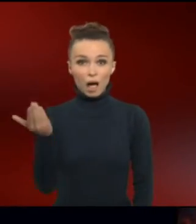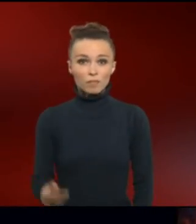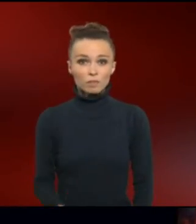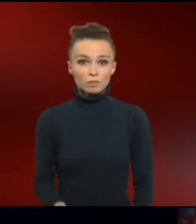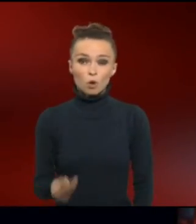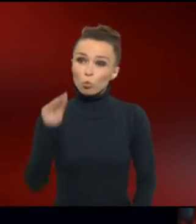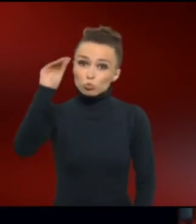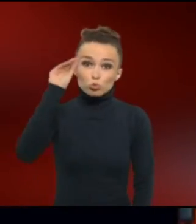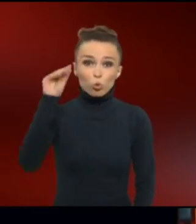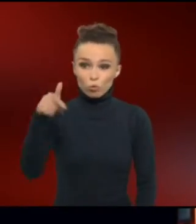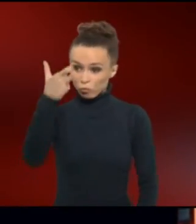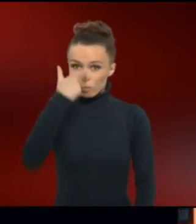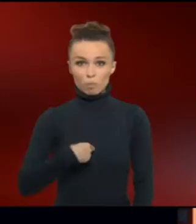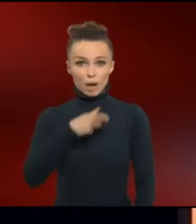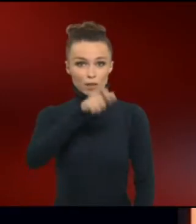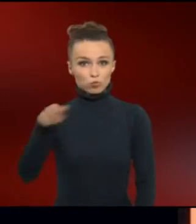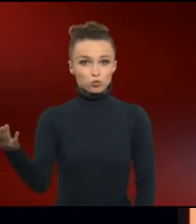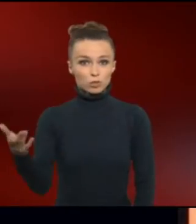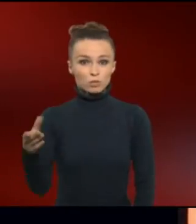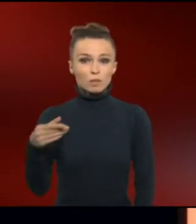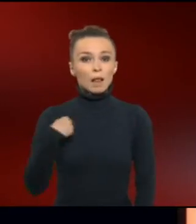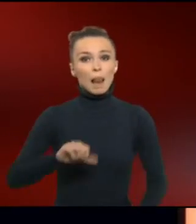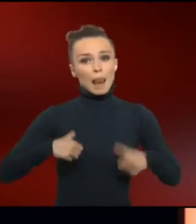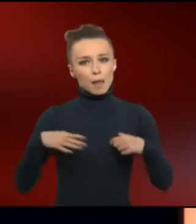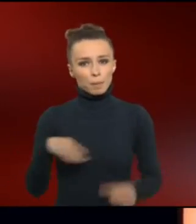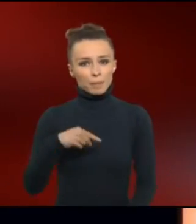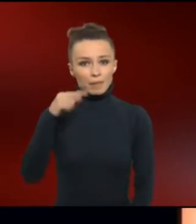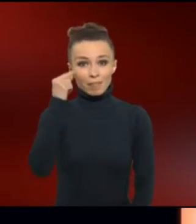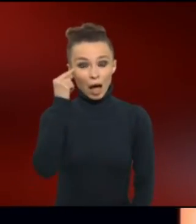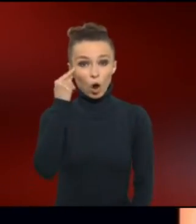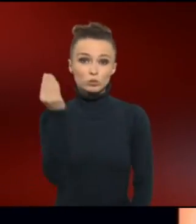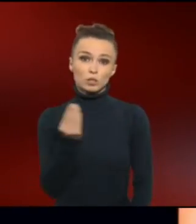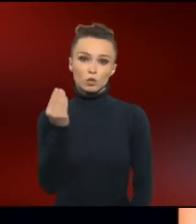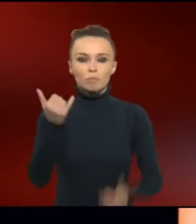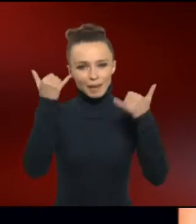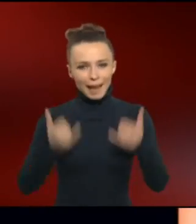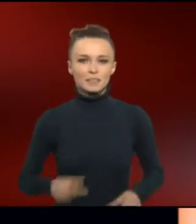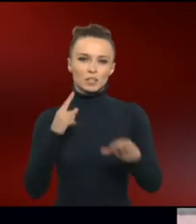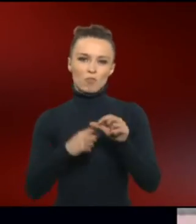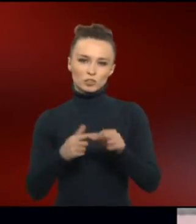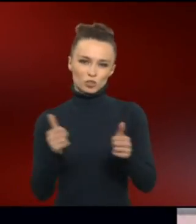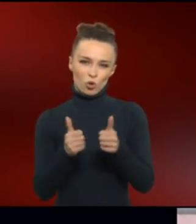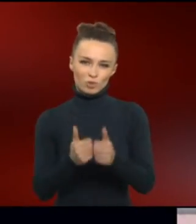die Zukunft dieser Menschen. Leben mit dem Down-Syndrom jetzt bei Quarks & Co.